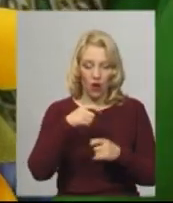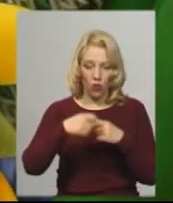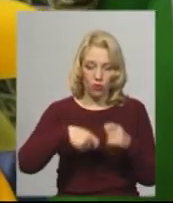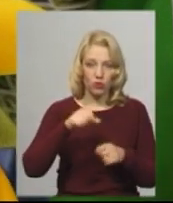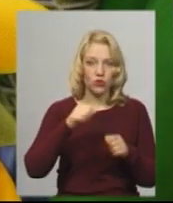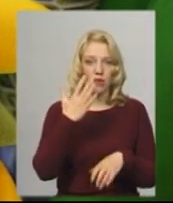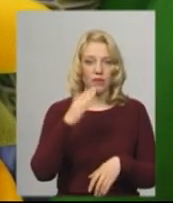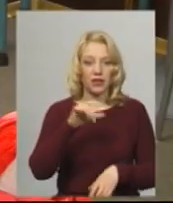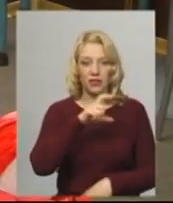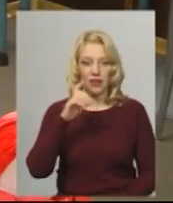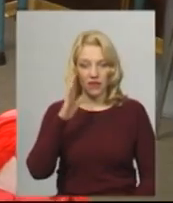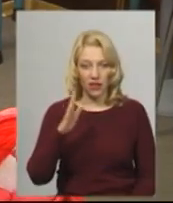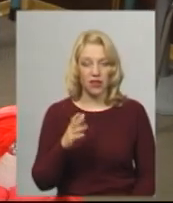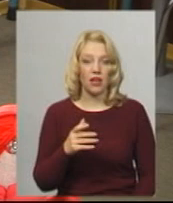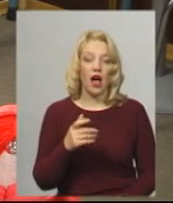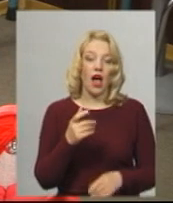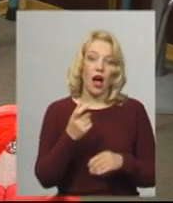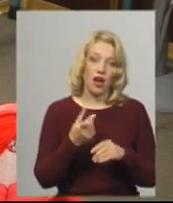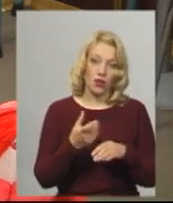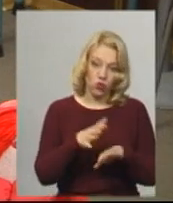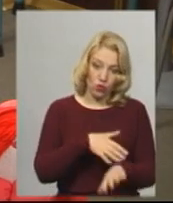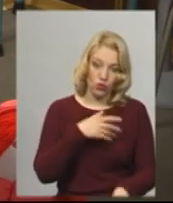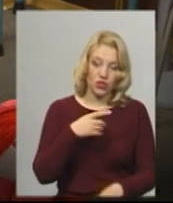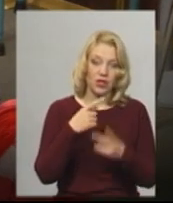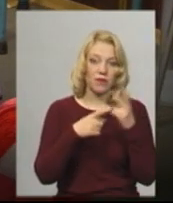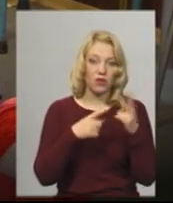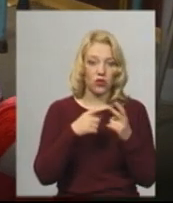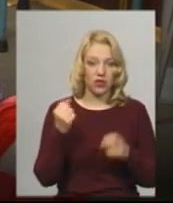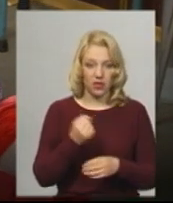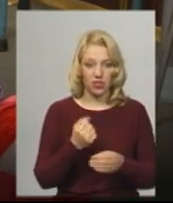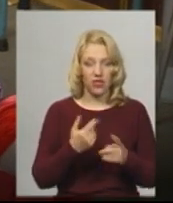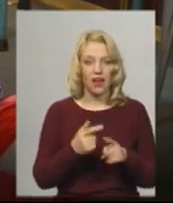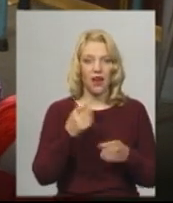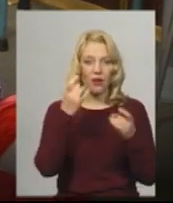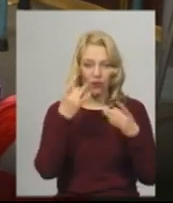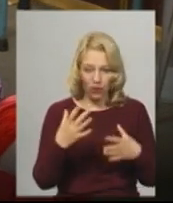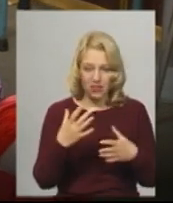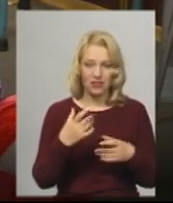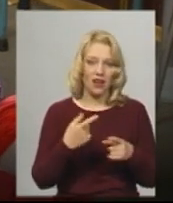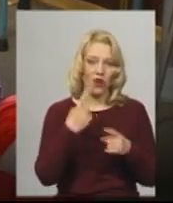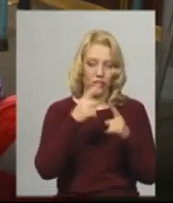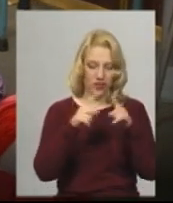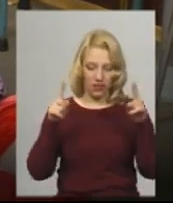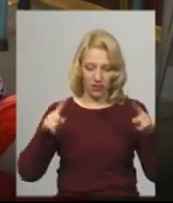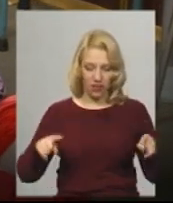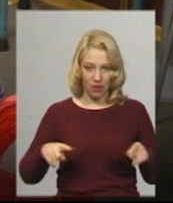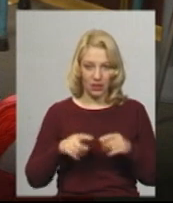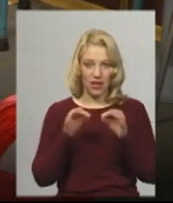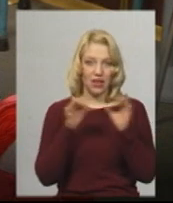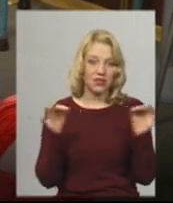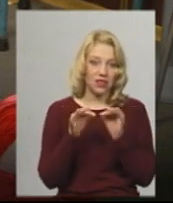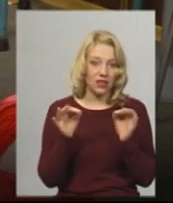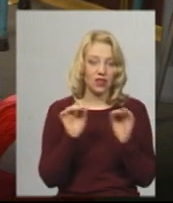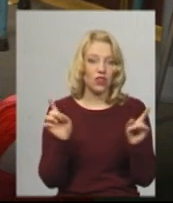жінка робила за півтори тижні. Найпростіші ляльки-мотанки достатньо одного клаптика тканини, нитка і щось,